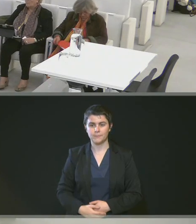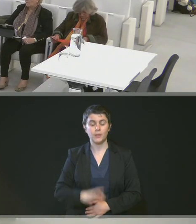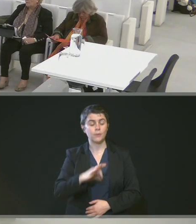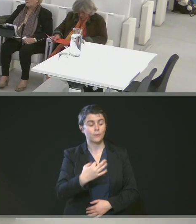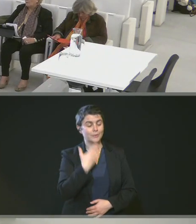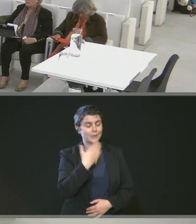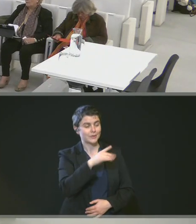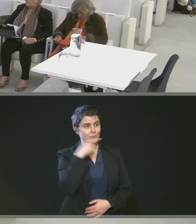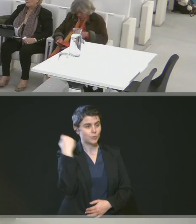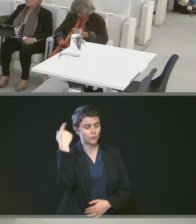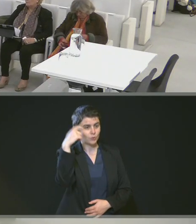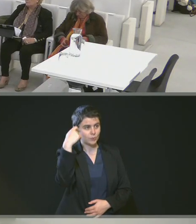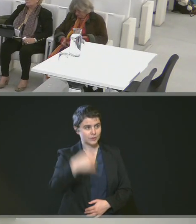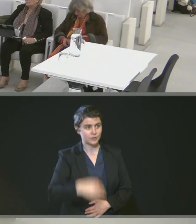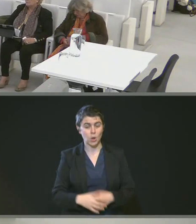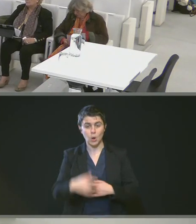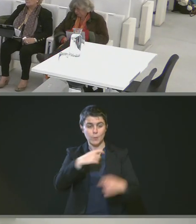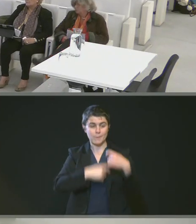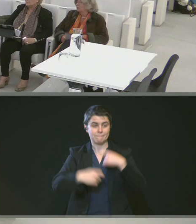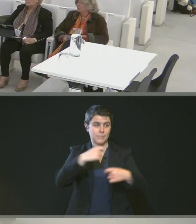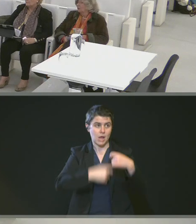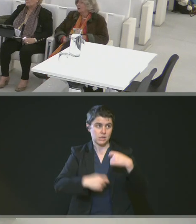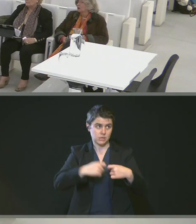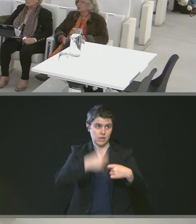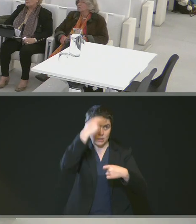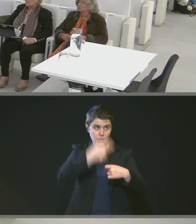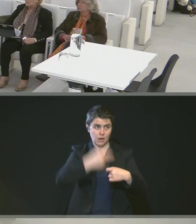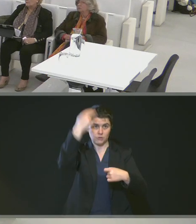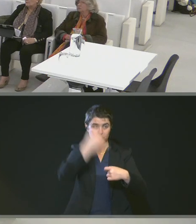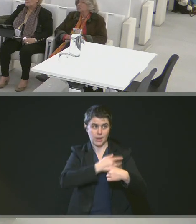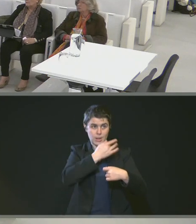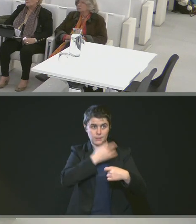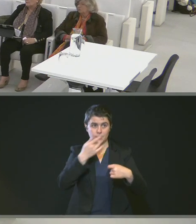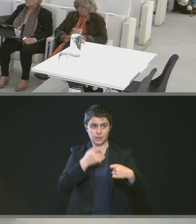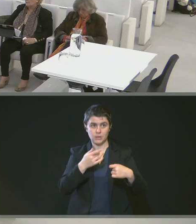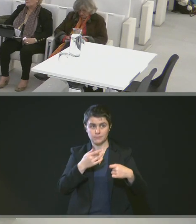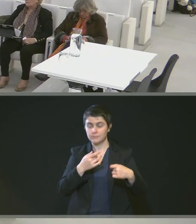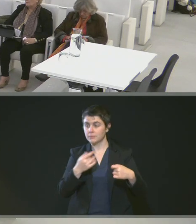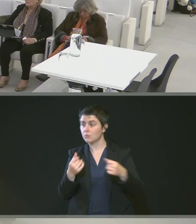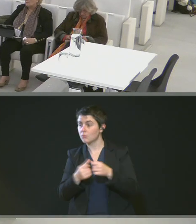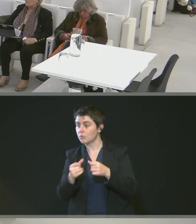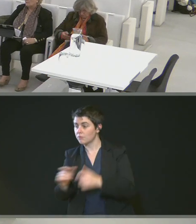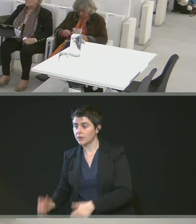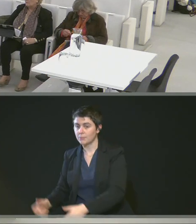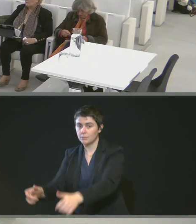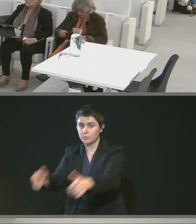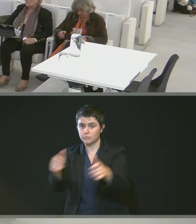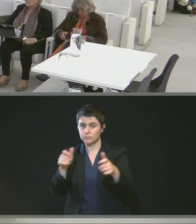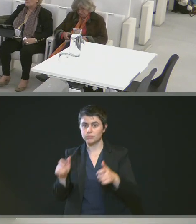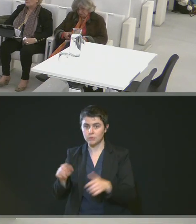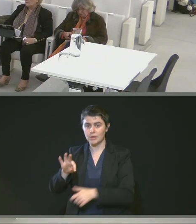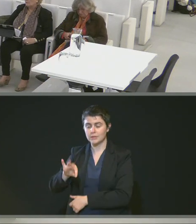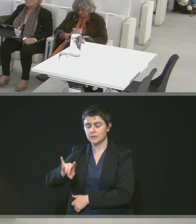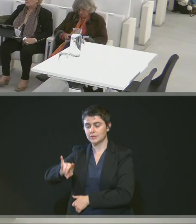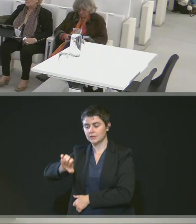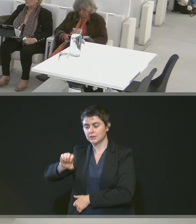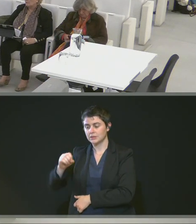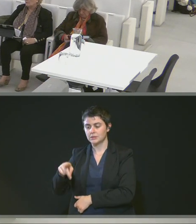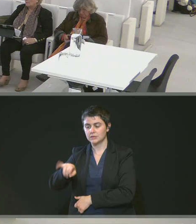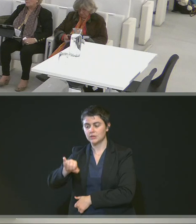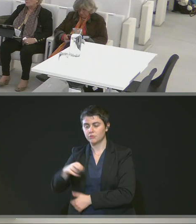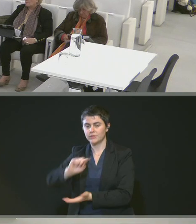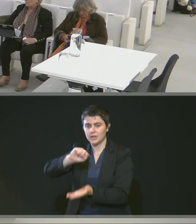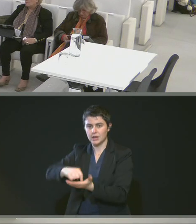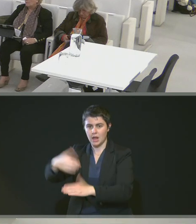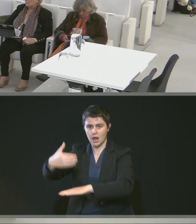extension du marché d'intérêt national. C'est une acquisition de la propriété des consorts Théophile à Comteleux,